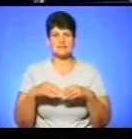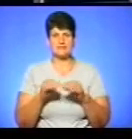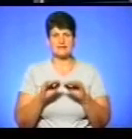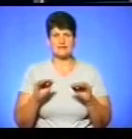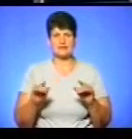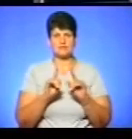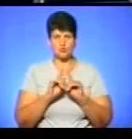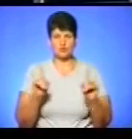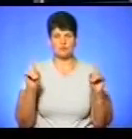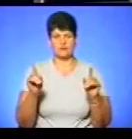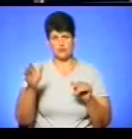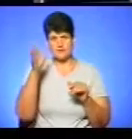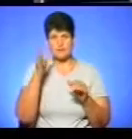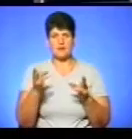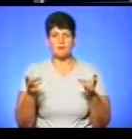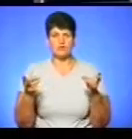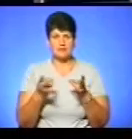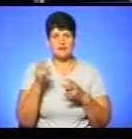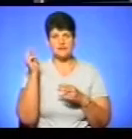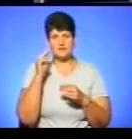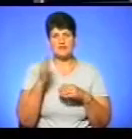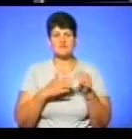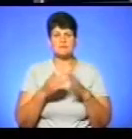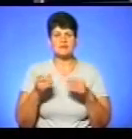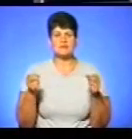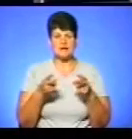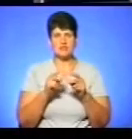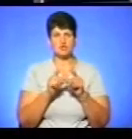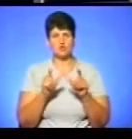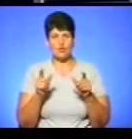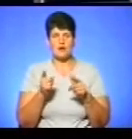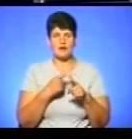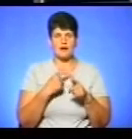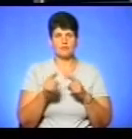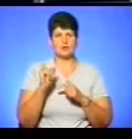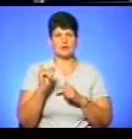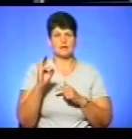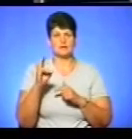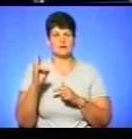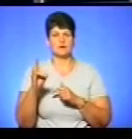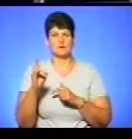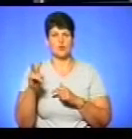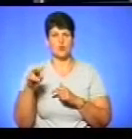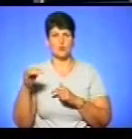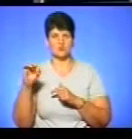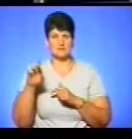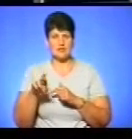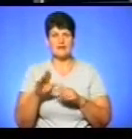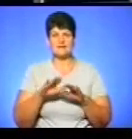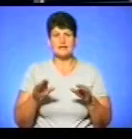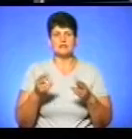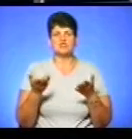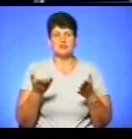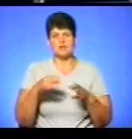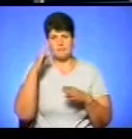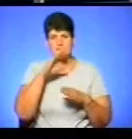діти з особливими освітнями, освітніми потребами, які навчаються в спеціальній школі або інклюзивних класах, діти, чої батьки загинули в АТО,